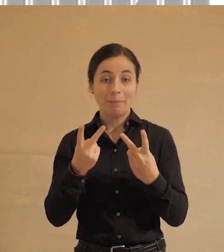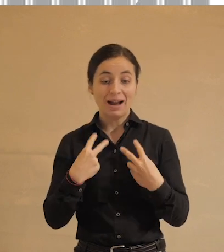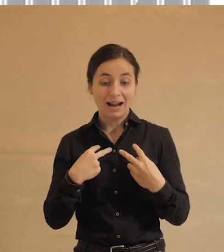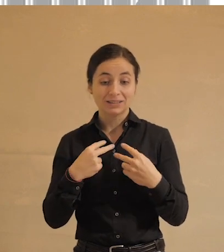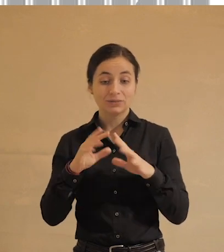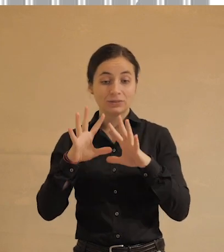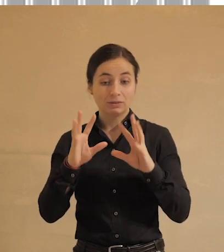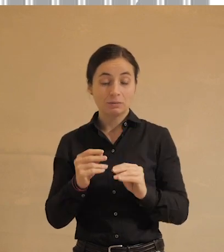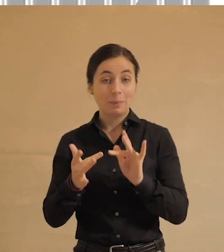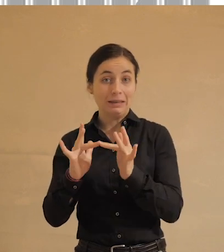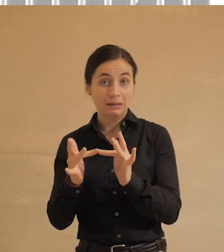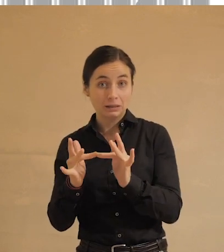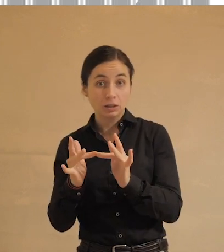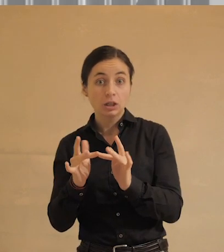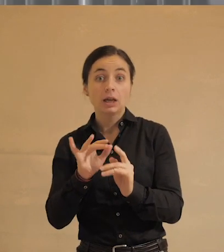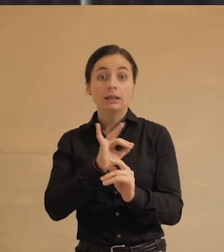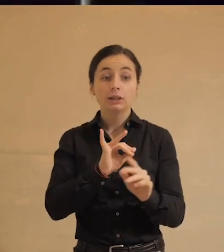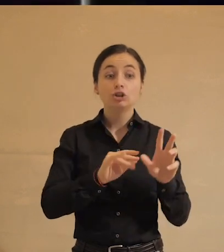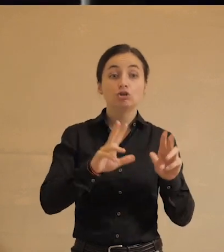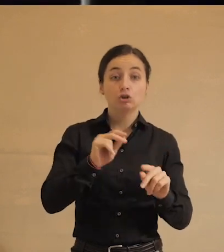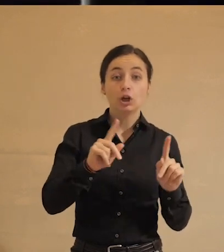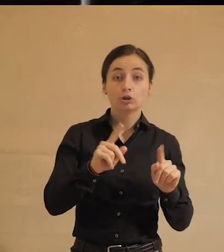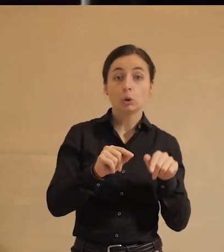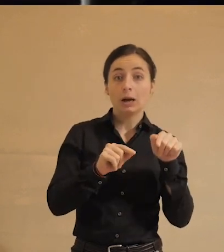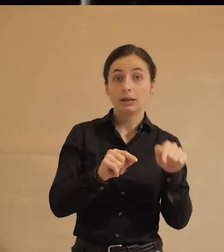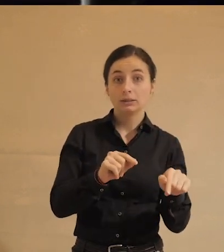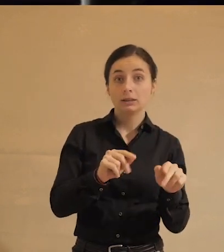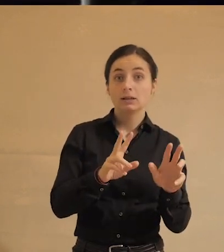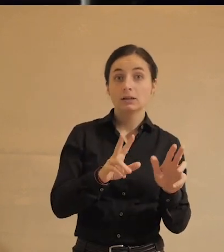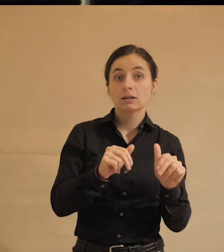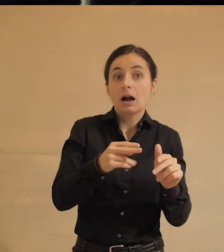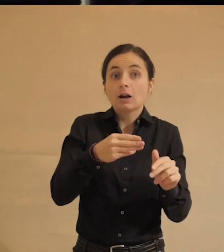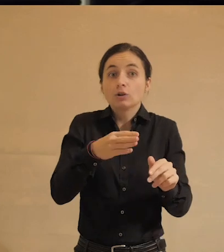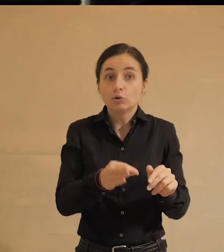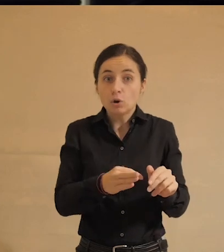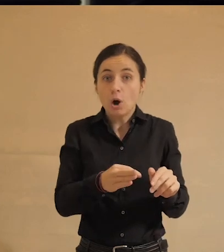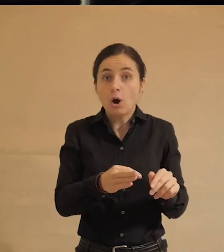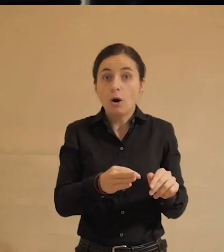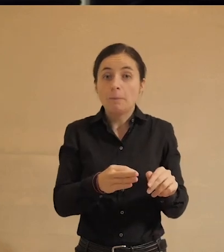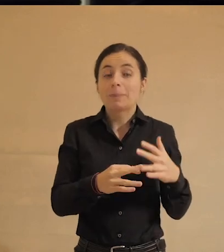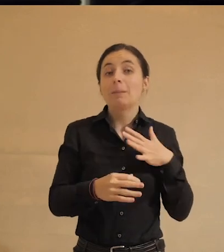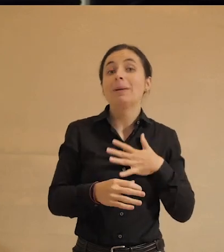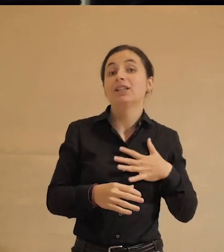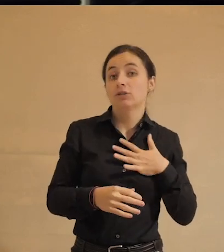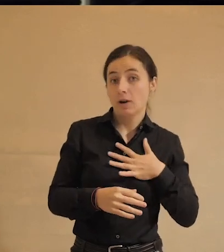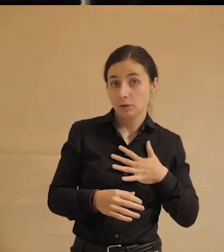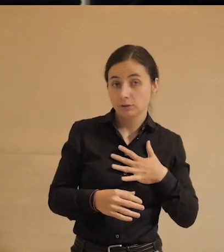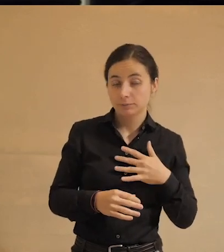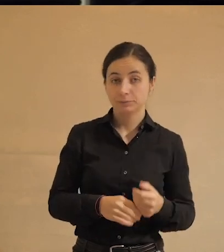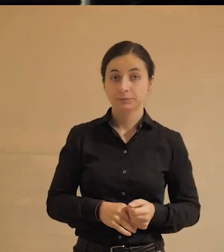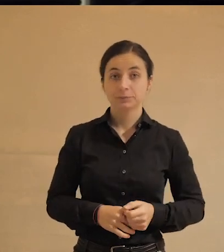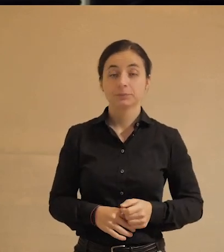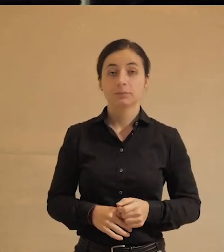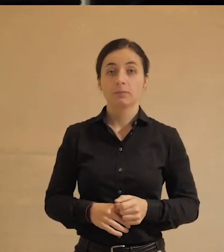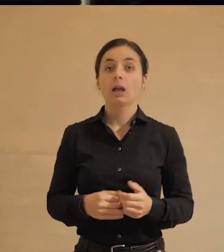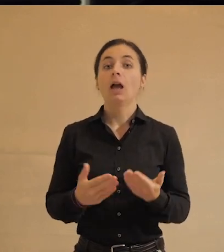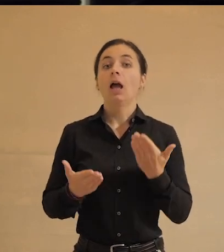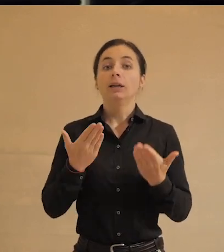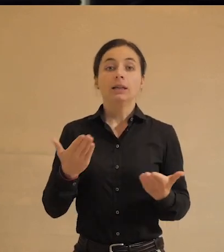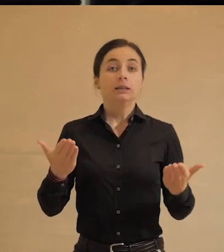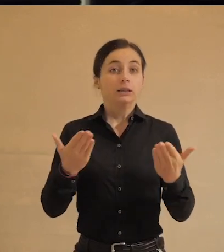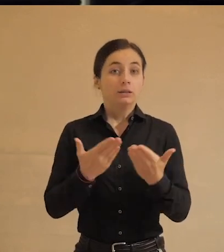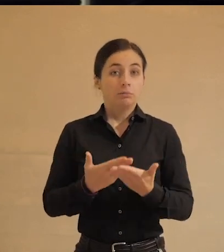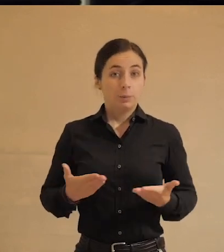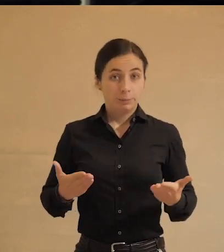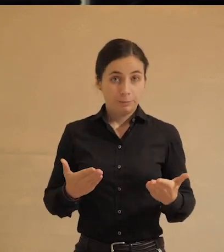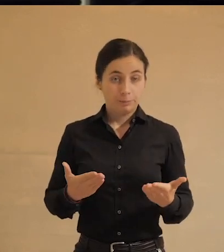всевидящему оку интернета и считают, что они от этого как-то там переживают. Значит, если мы